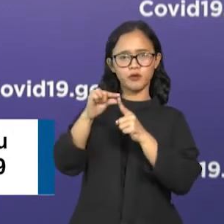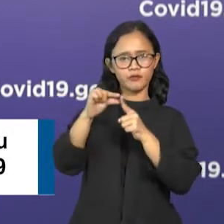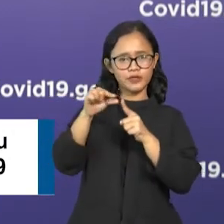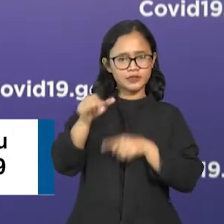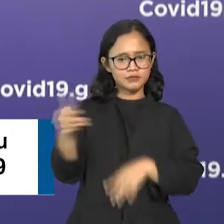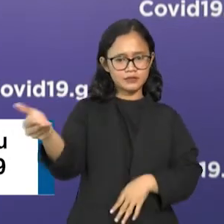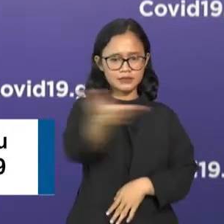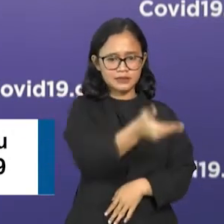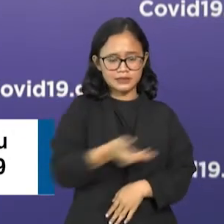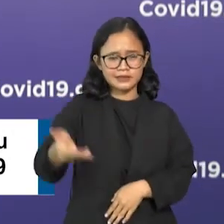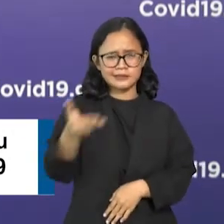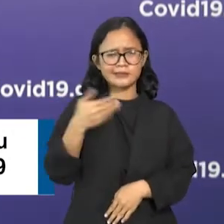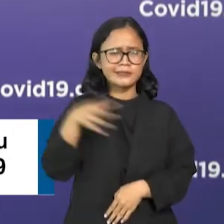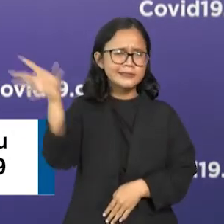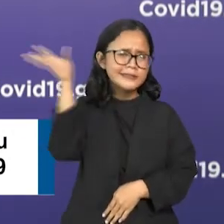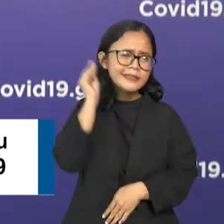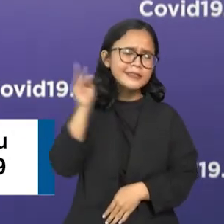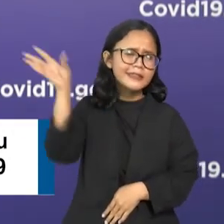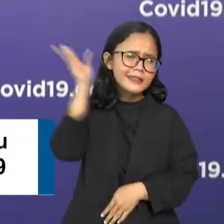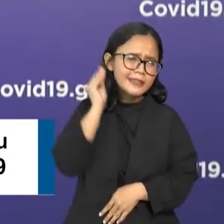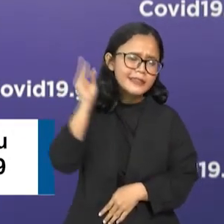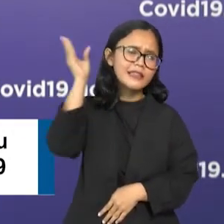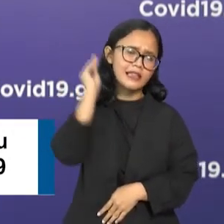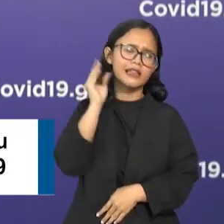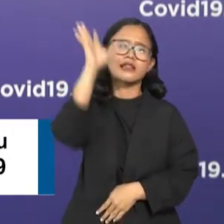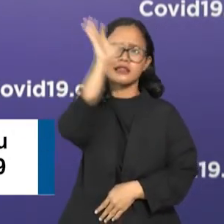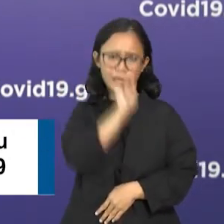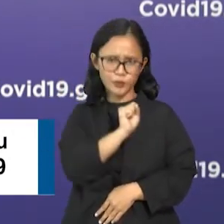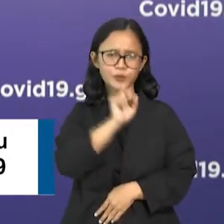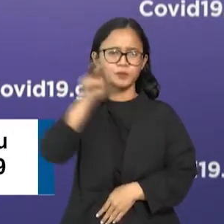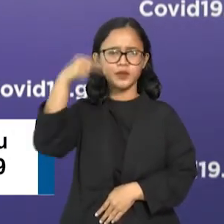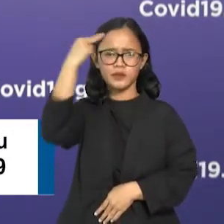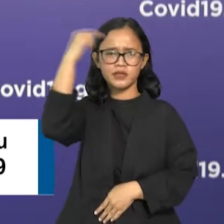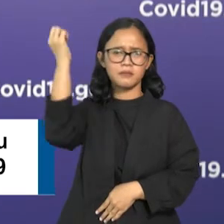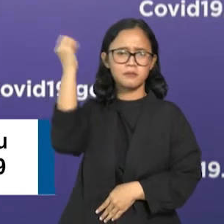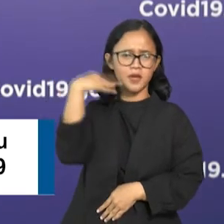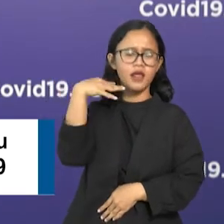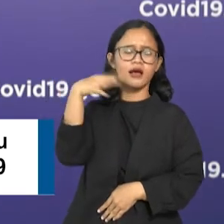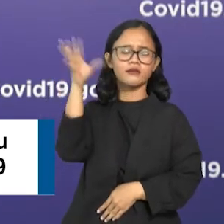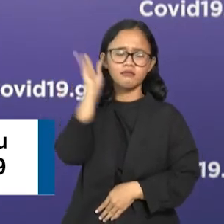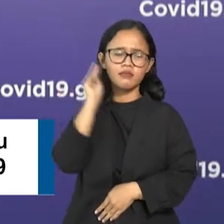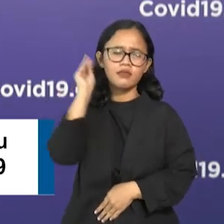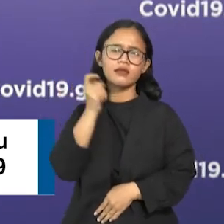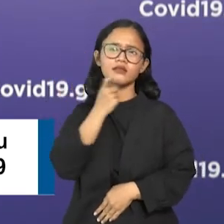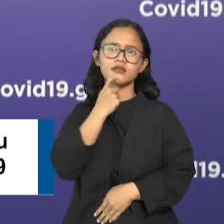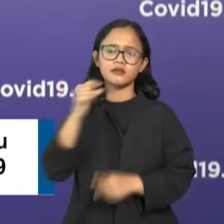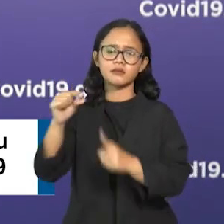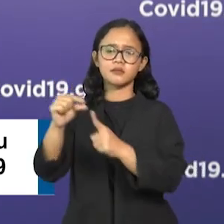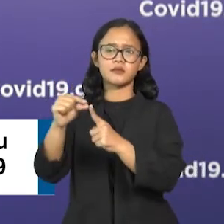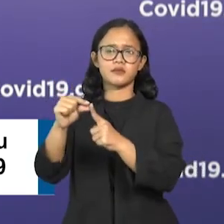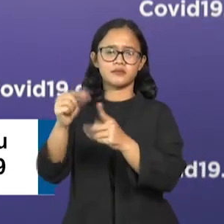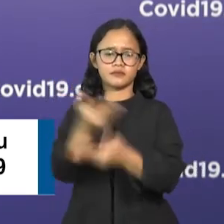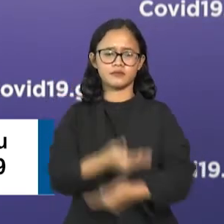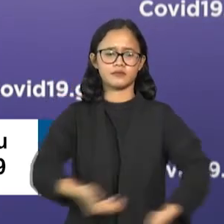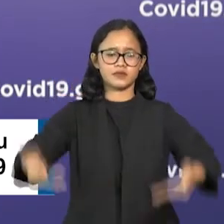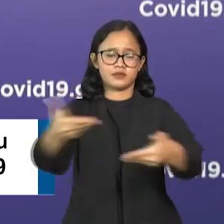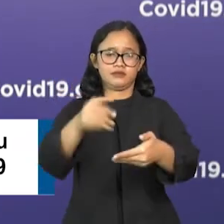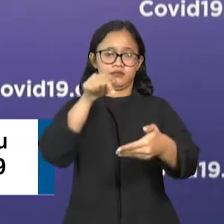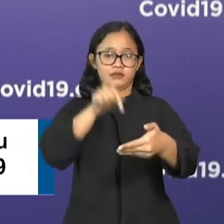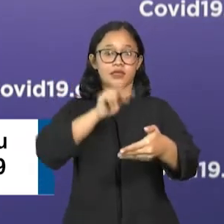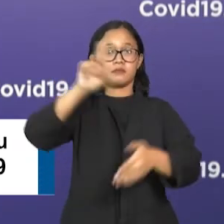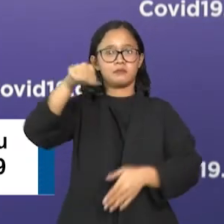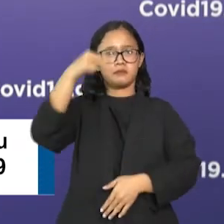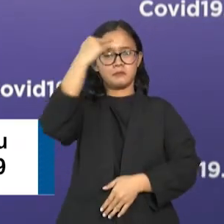ini kita dengar langsung dari pemerintah. Memahami situasi seperti demikian,